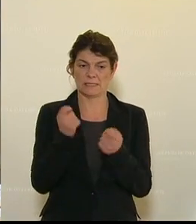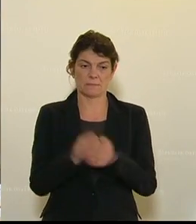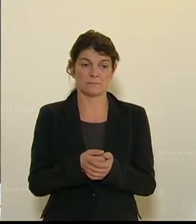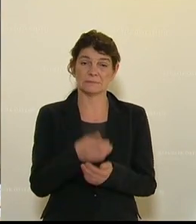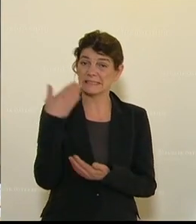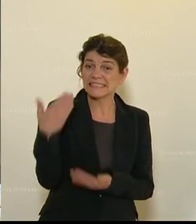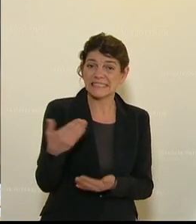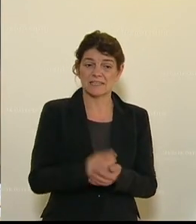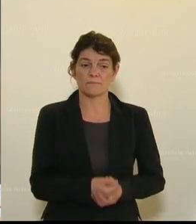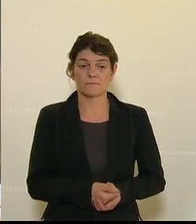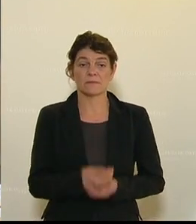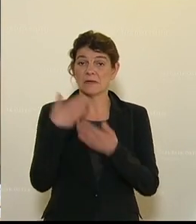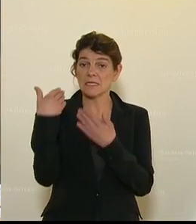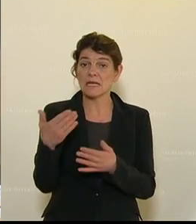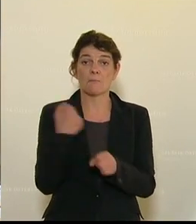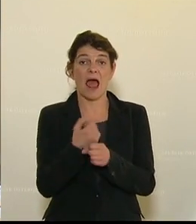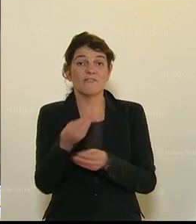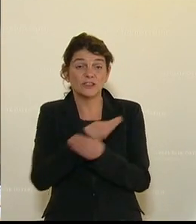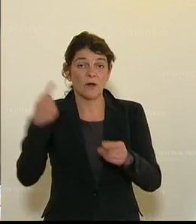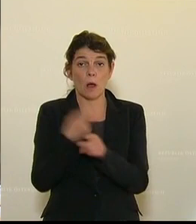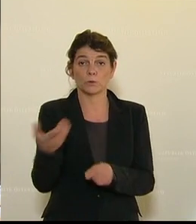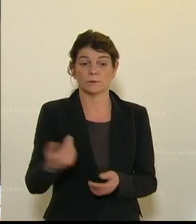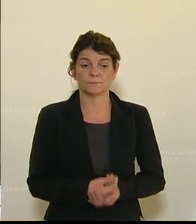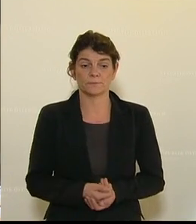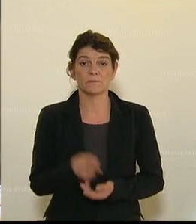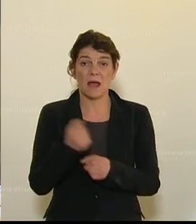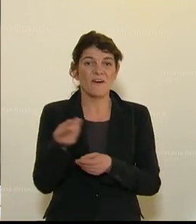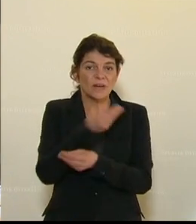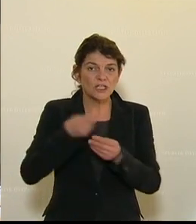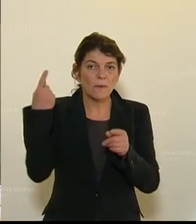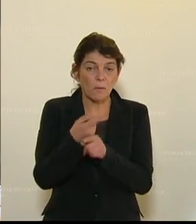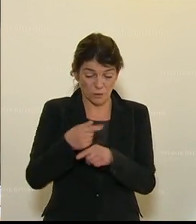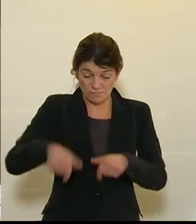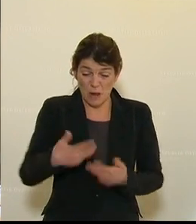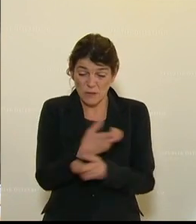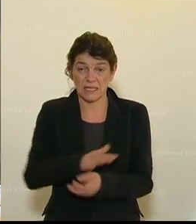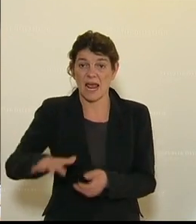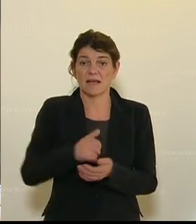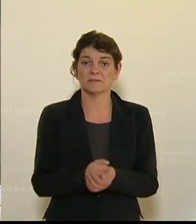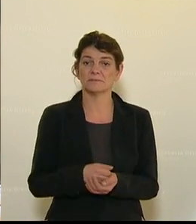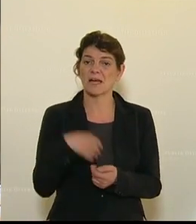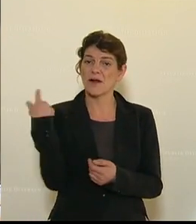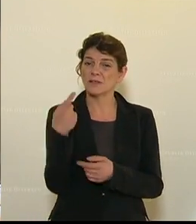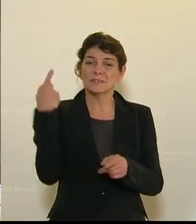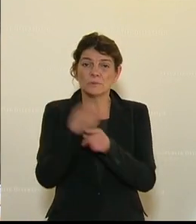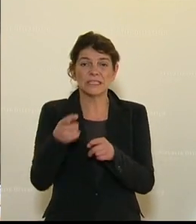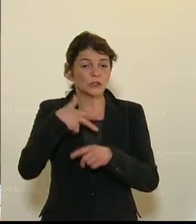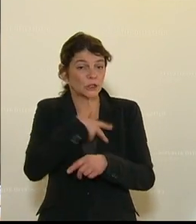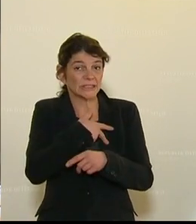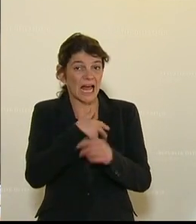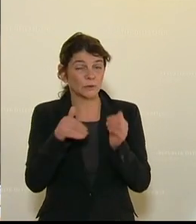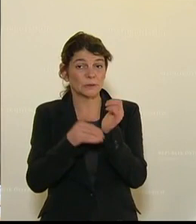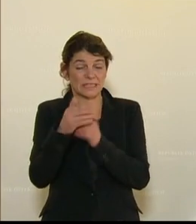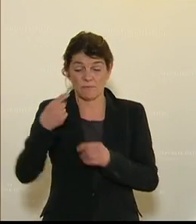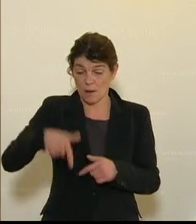Sie, Sie, sage, Sie zerstören die Wirtschaft. Sie zerstören die Wirtschaft in diesem Land. Sie zerstören das soziale Gefüge